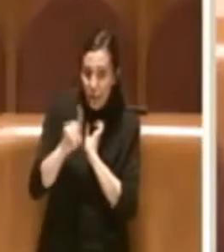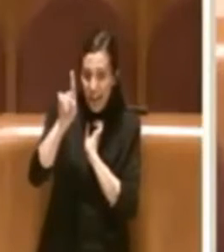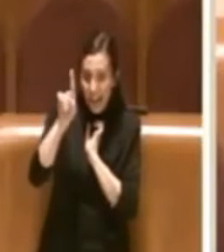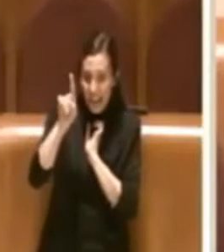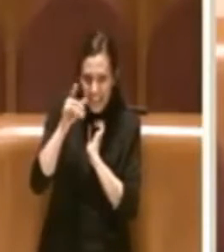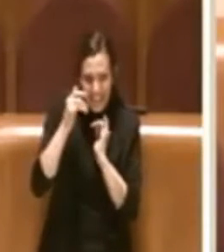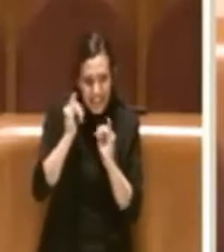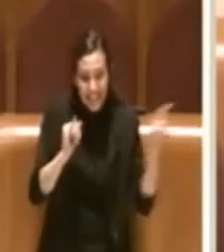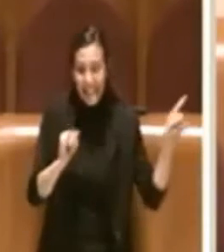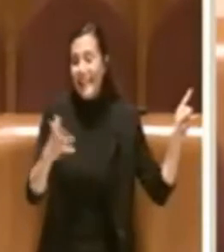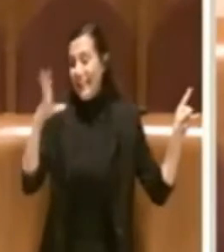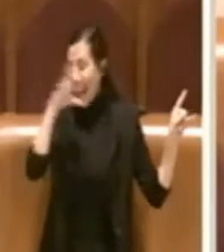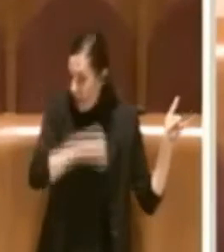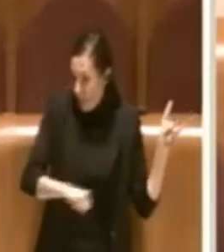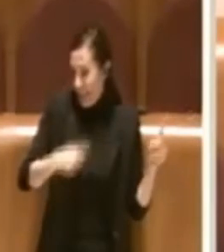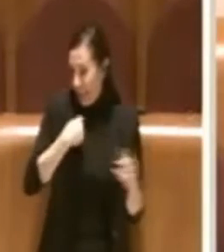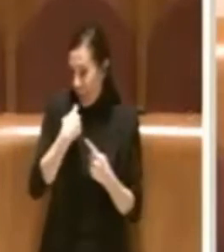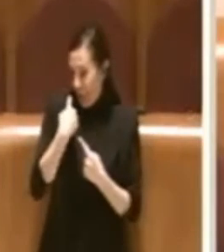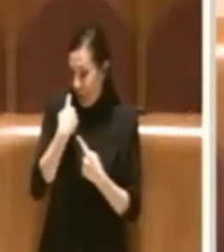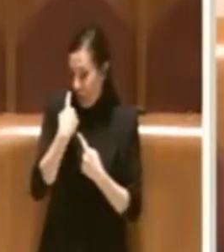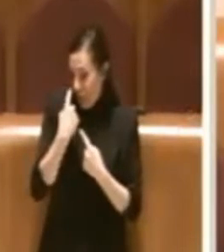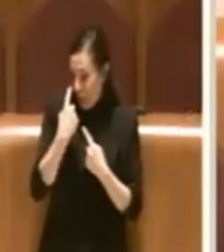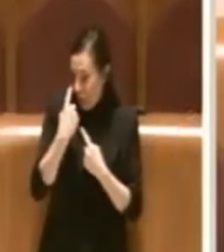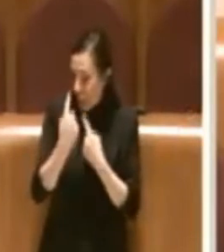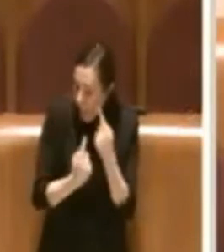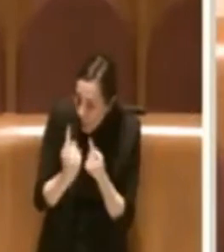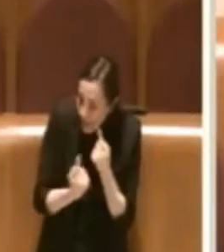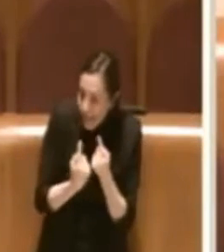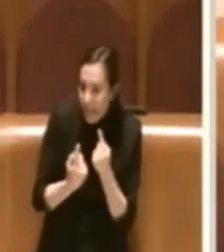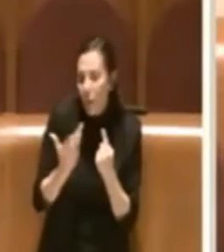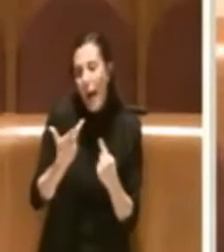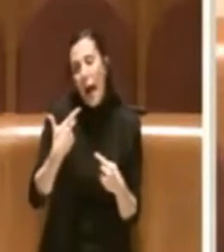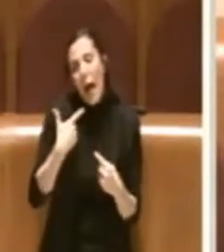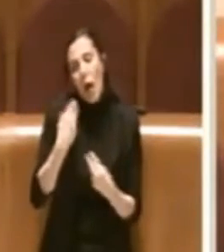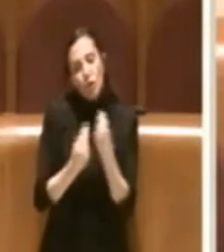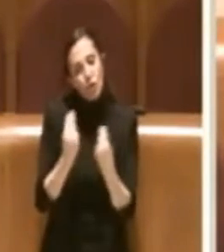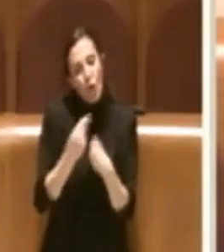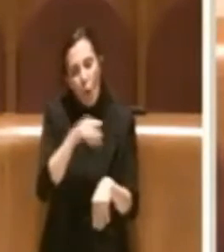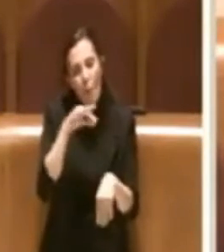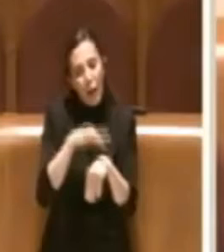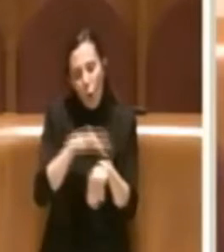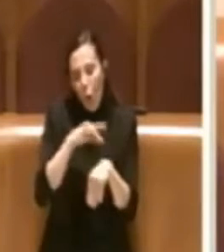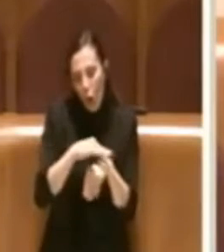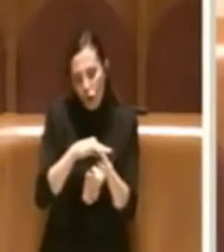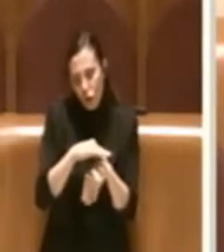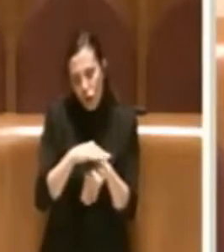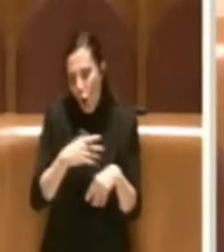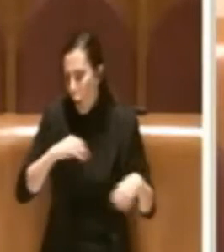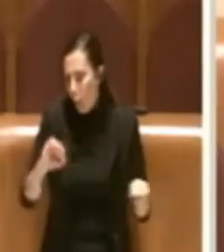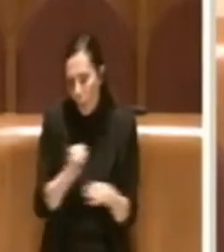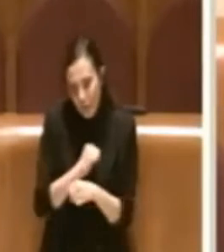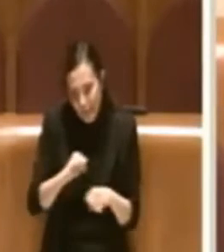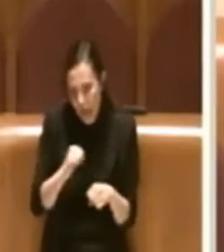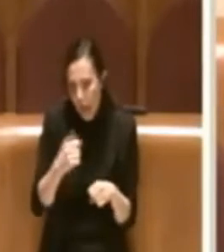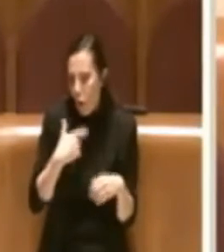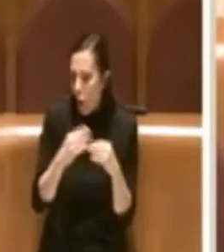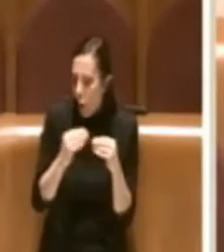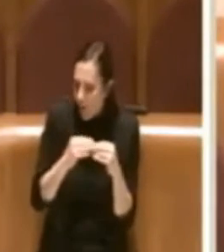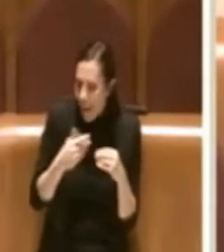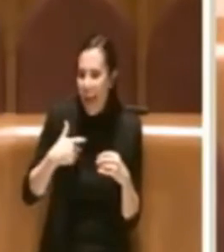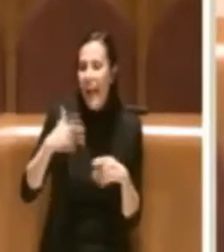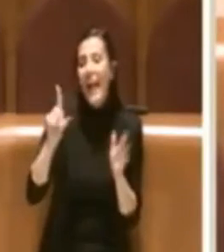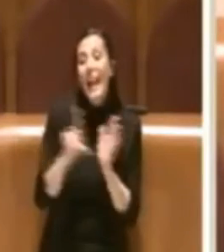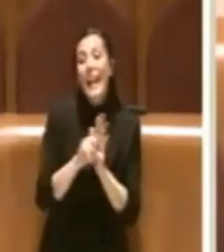Sì, capisco i motivi, però insomma si fa un passo indietro sul gioco d'azzardo patologico, quindi noi non possiamo farlo, non lo faremo, la nostra legge del